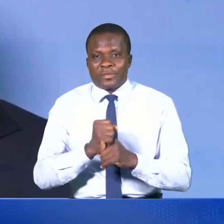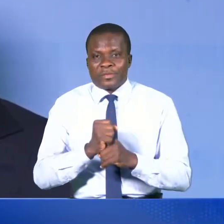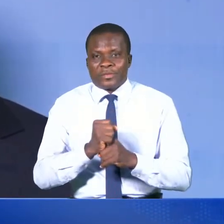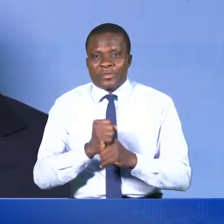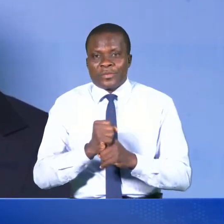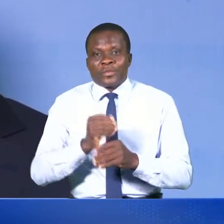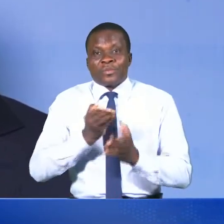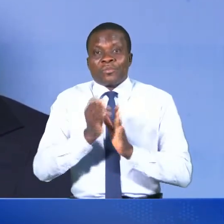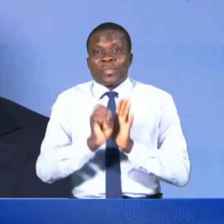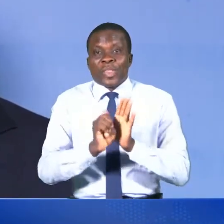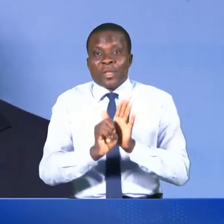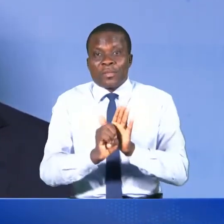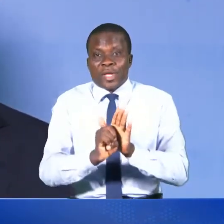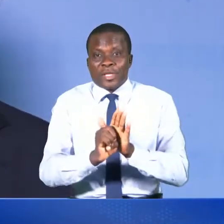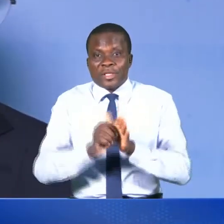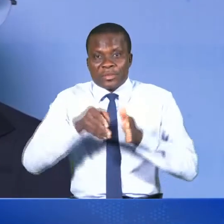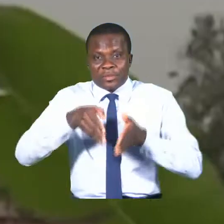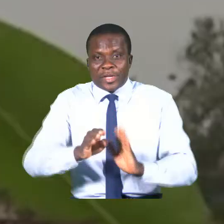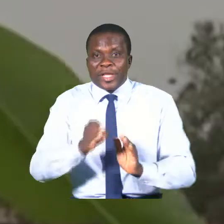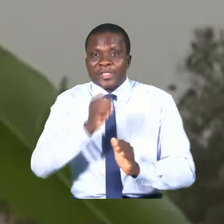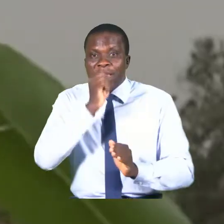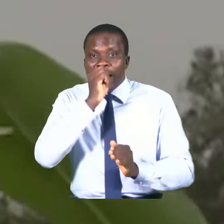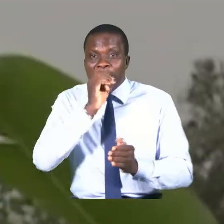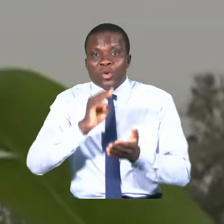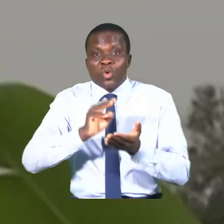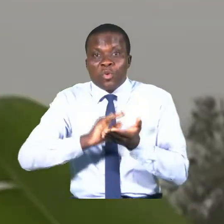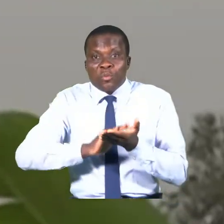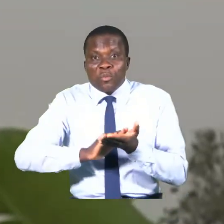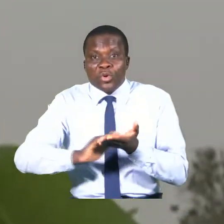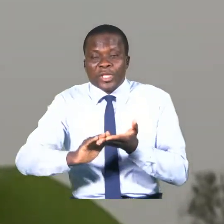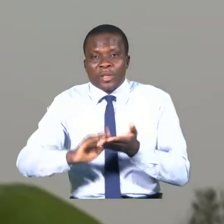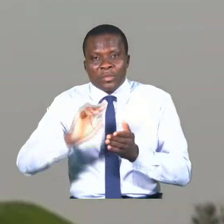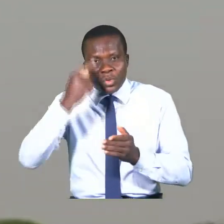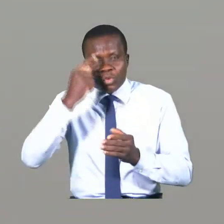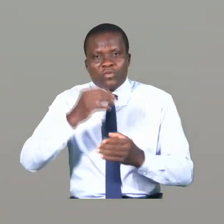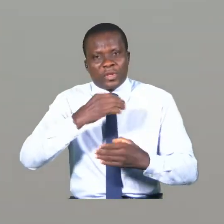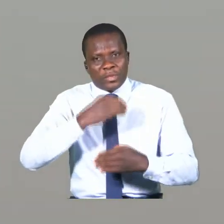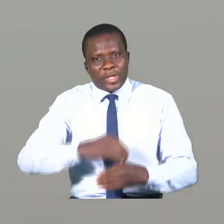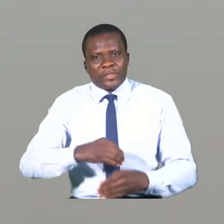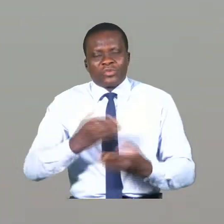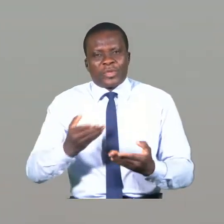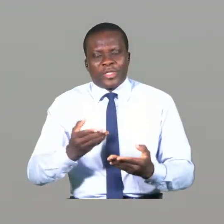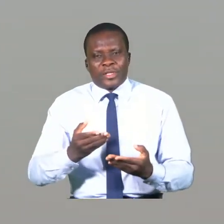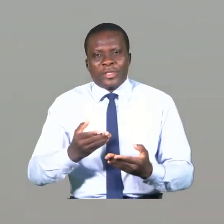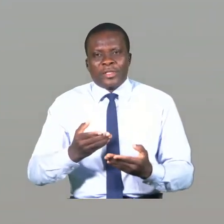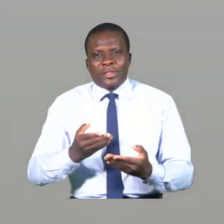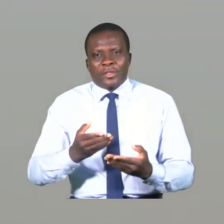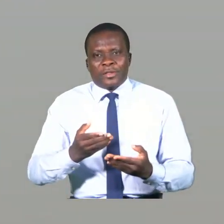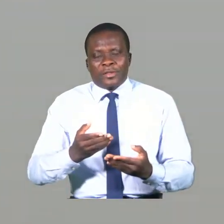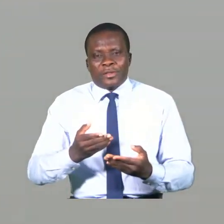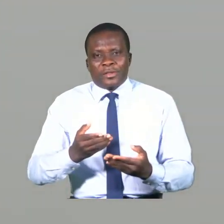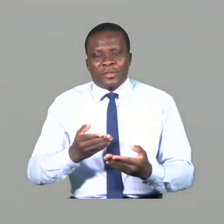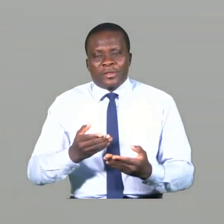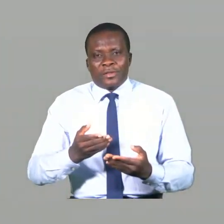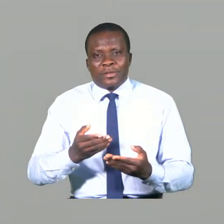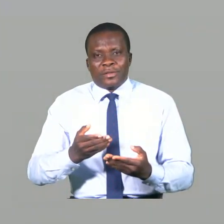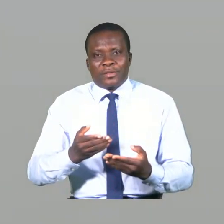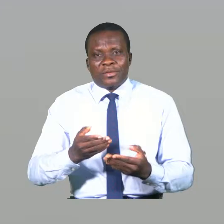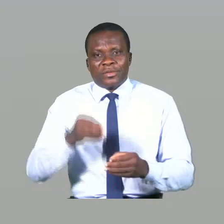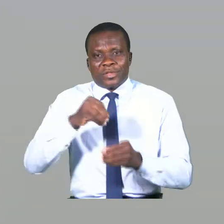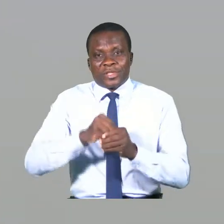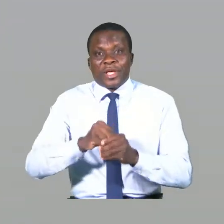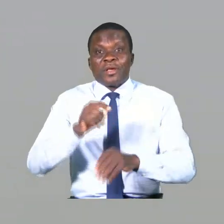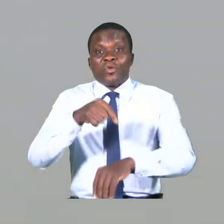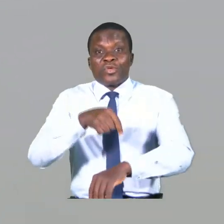Par exemple, l'accès à l'eau potable. Le gouvernement a souhaité même raccourcir dans le